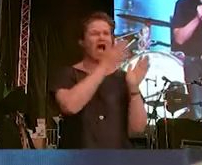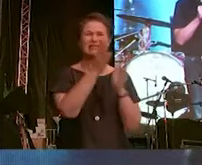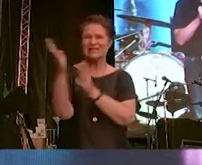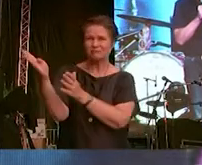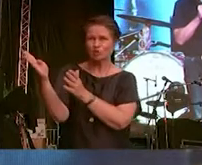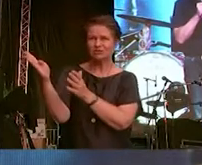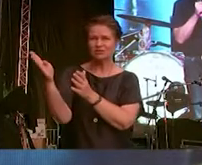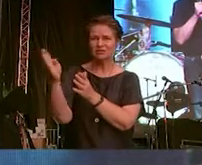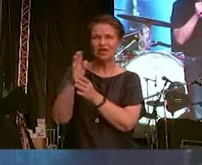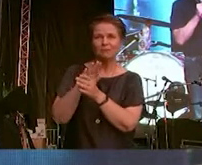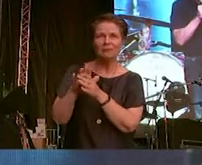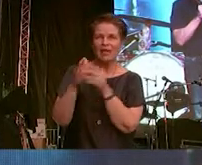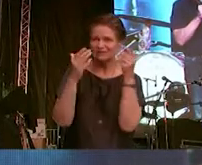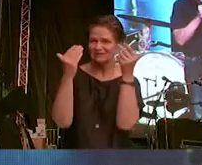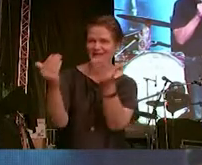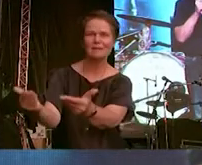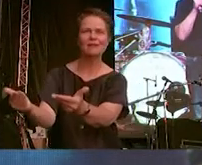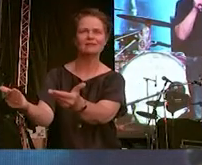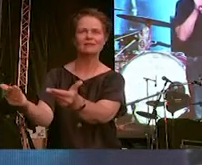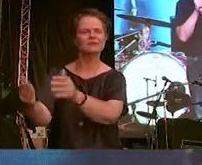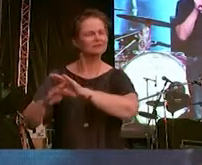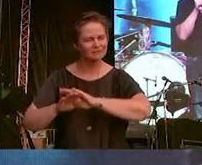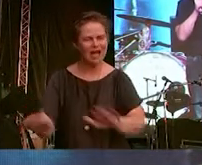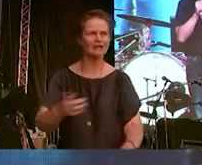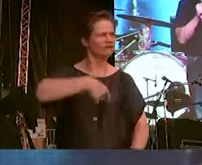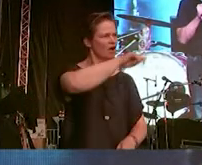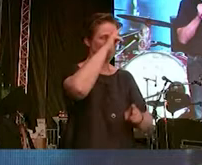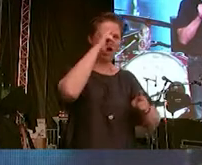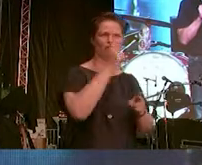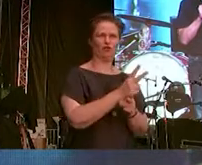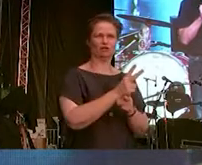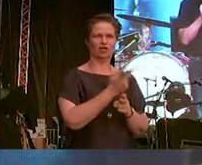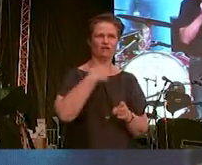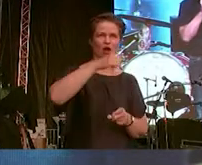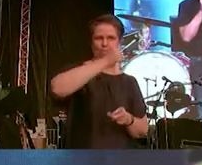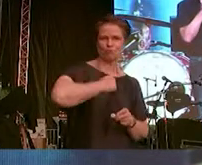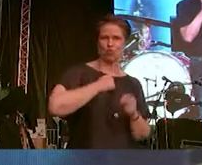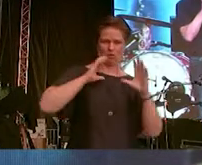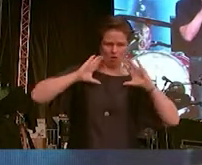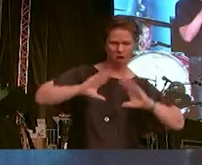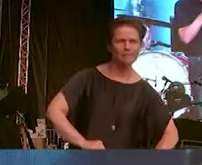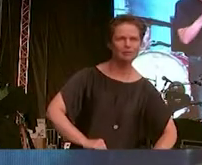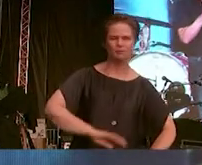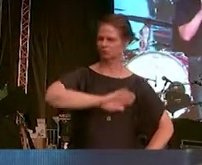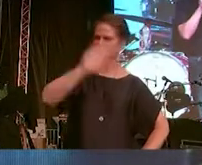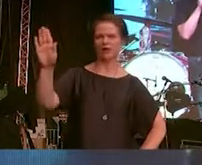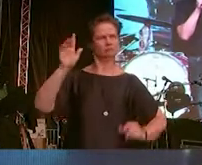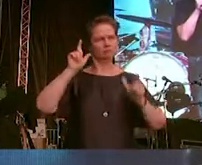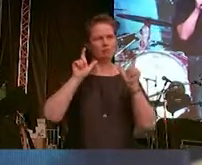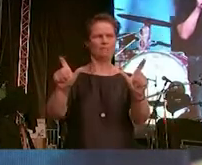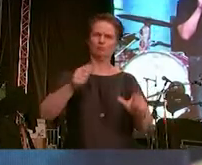Platz lassen. Wir haben eine Verantwortung und wir lassen uns nicht entmutigen. Danke, dass ihr hier seid.